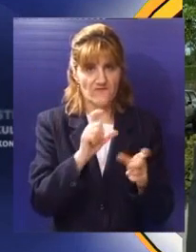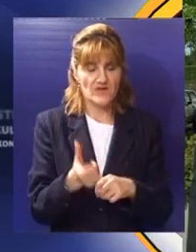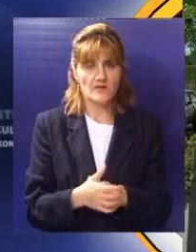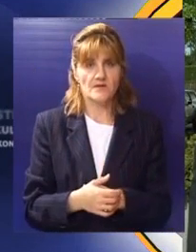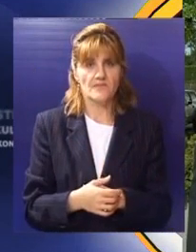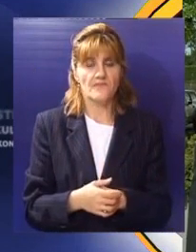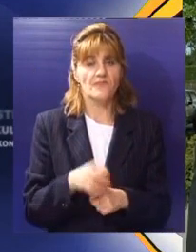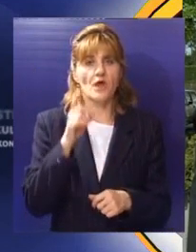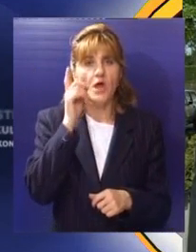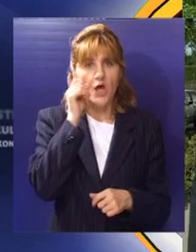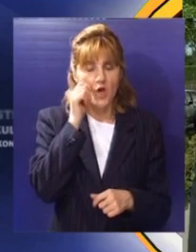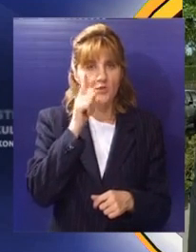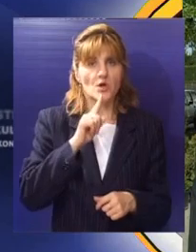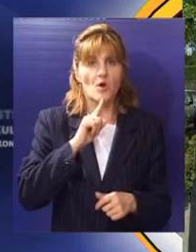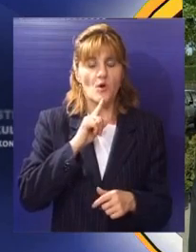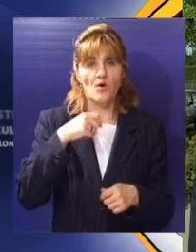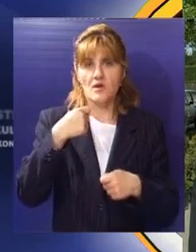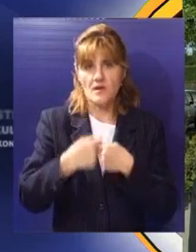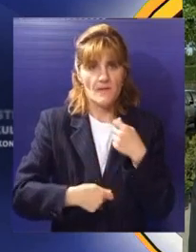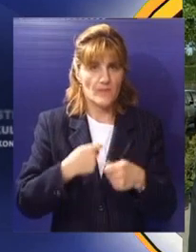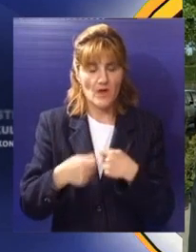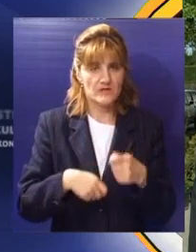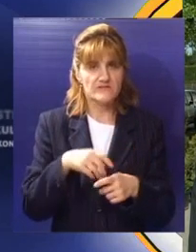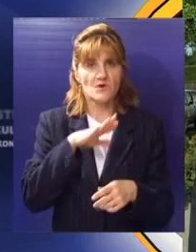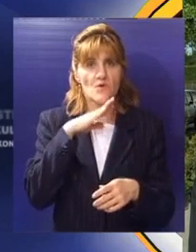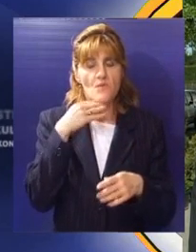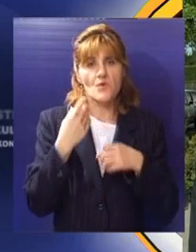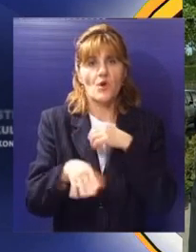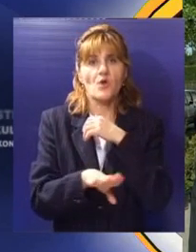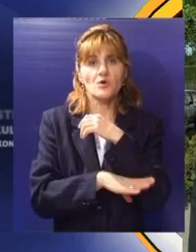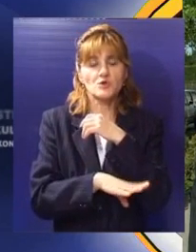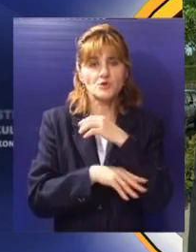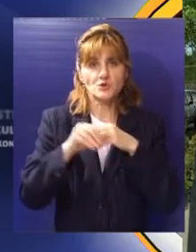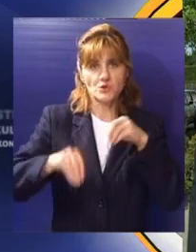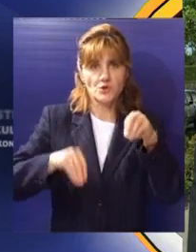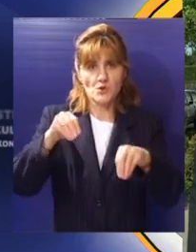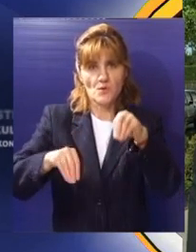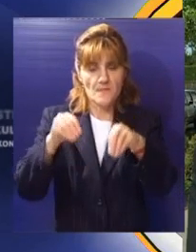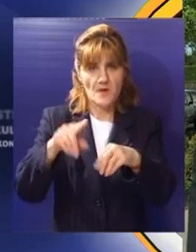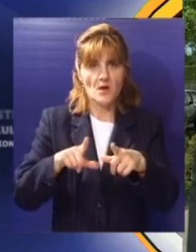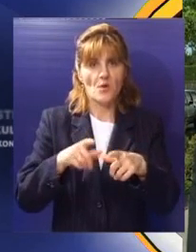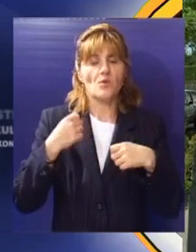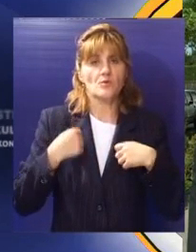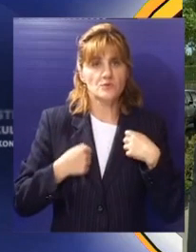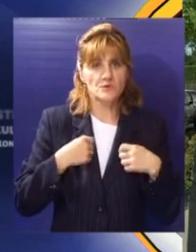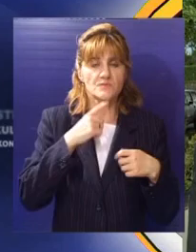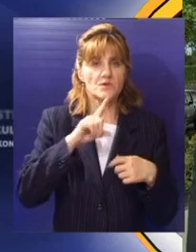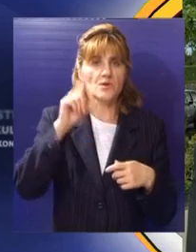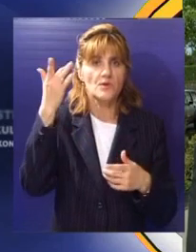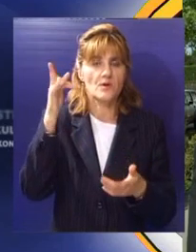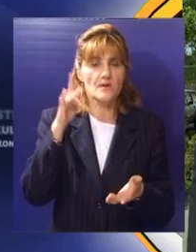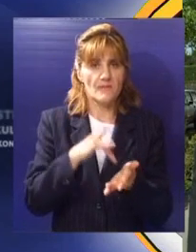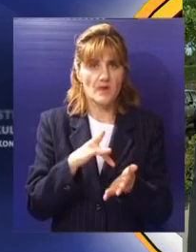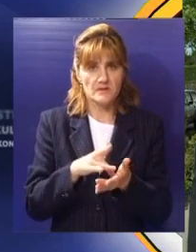toliko sadnica za vetrozaštitne pojeseve za sve druga pošumljavanja prvo na teritoriji Subotice